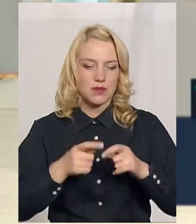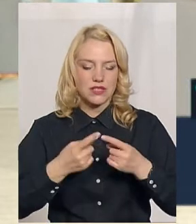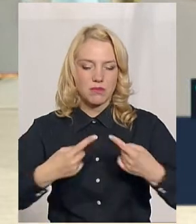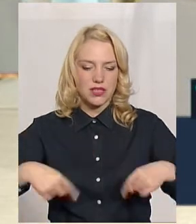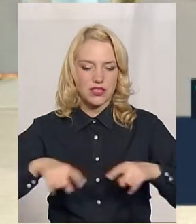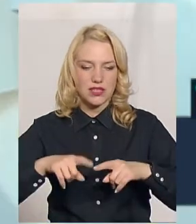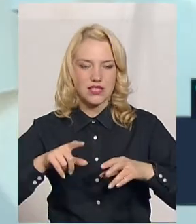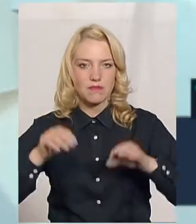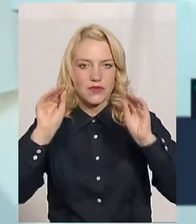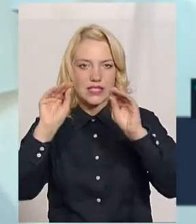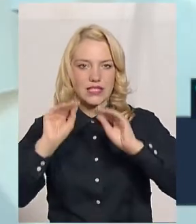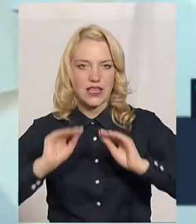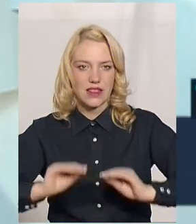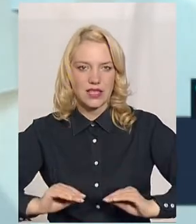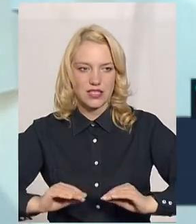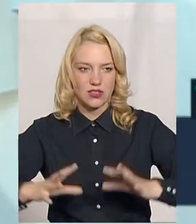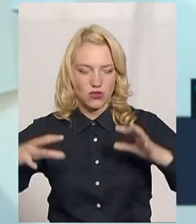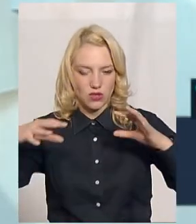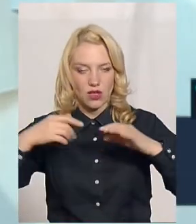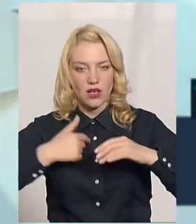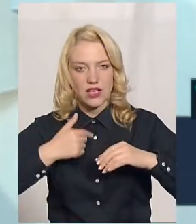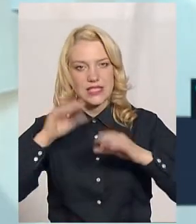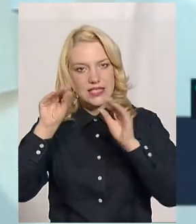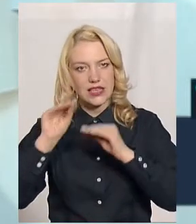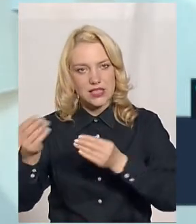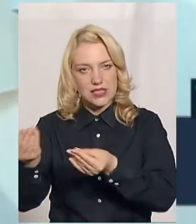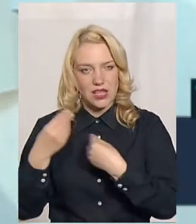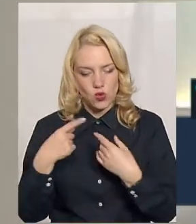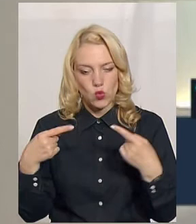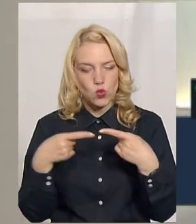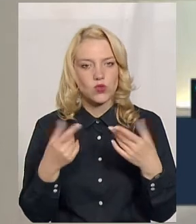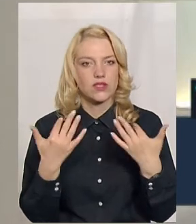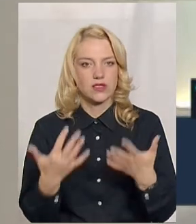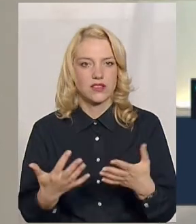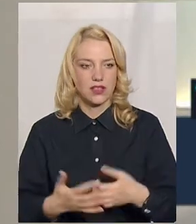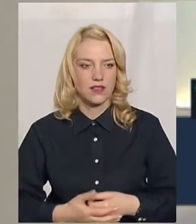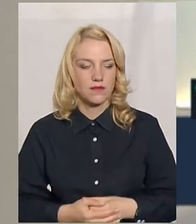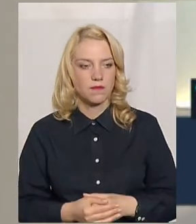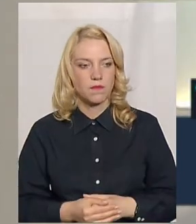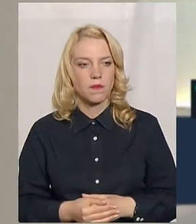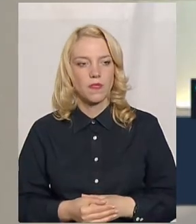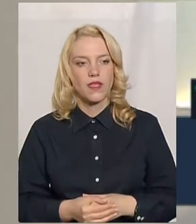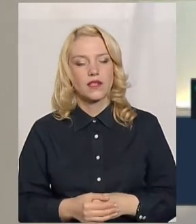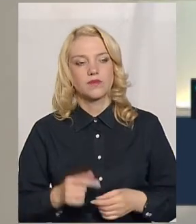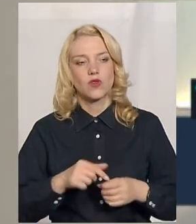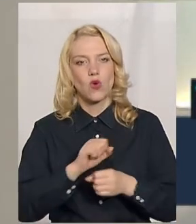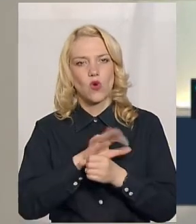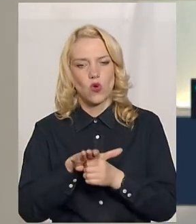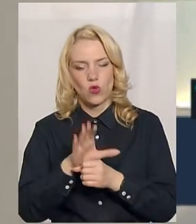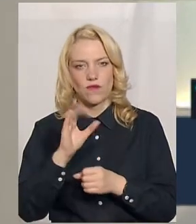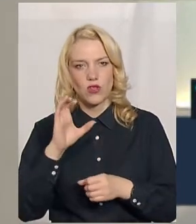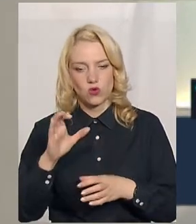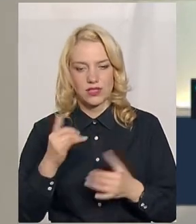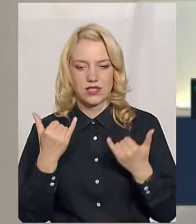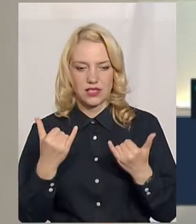потім тільки статистичними управліннями получаємо інформацію. Ну, приблизно стільки, як і від коронавірусу. Це так до слова, був 15